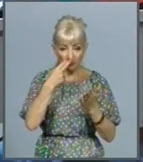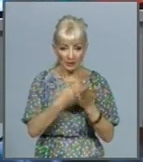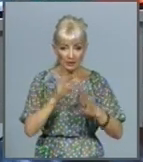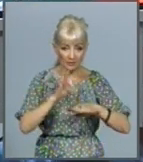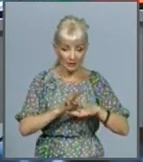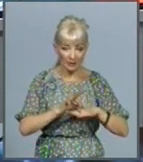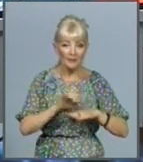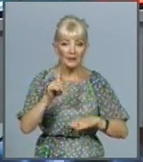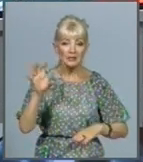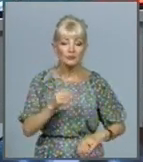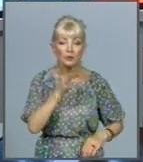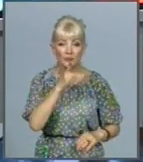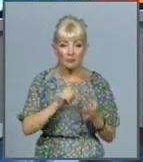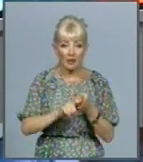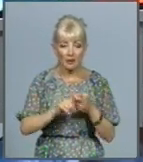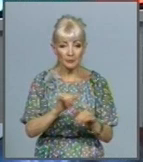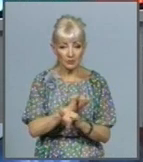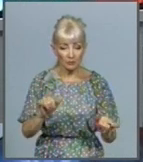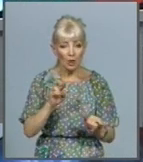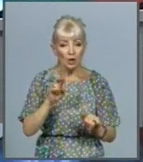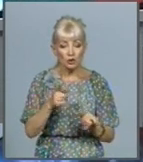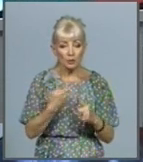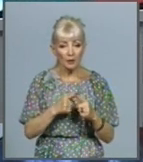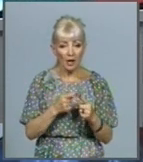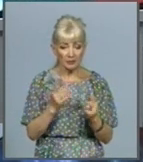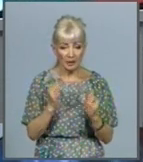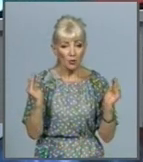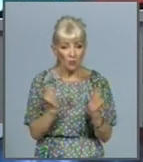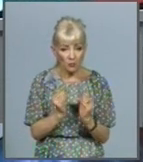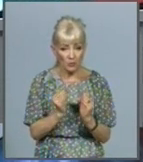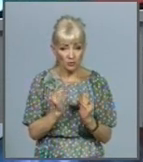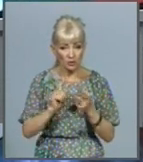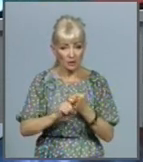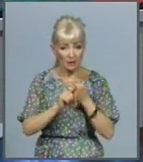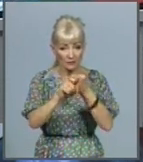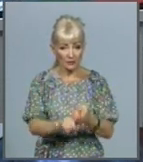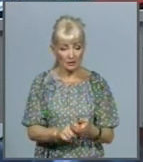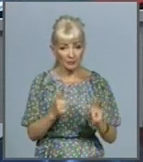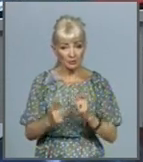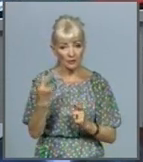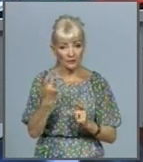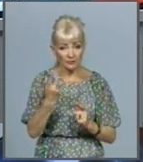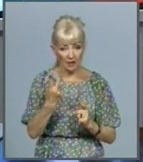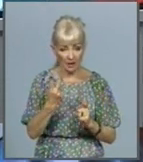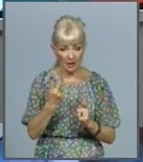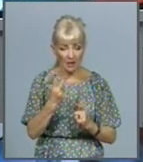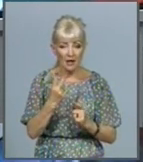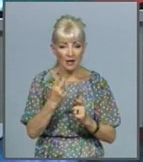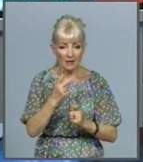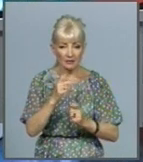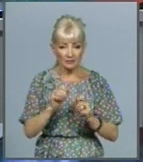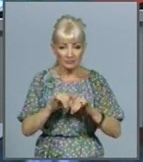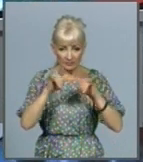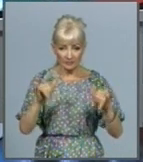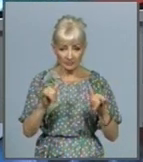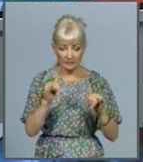епідемії. Аби стримати спалах інфекцію, МОЗ вже заявили про підготовку другої хвилі лікарень для госпіталізованих з коронавірусом. Також